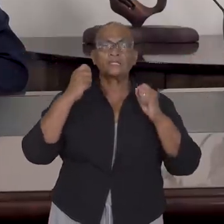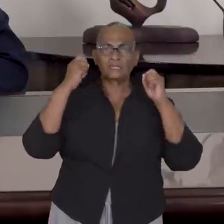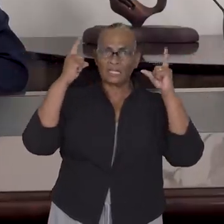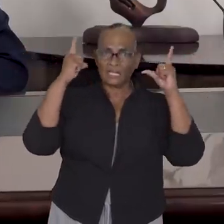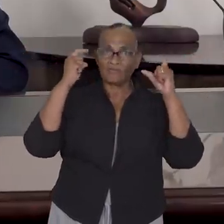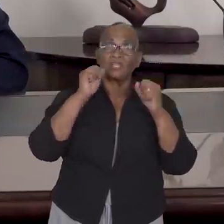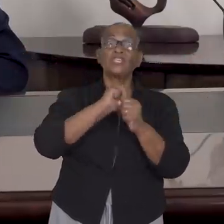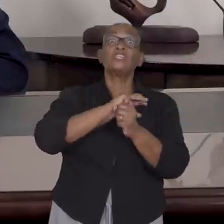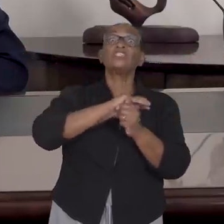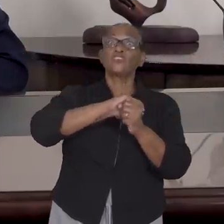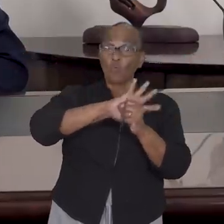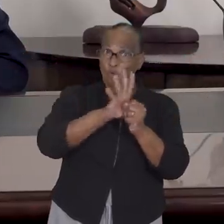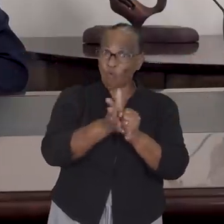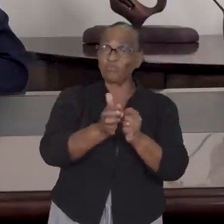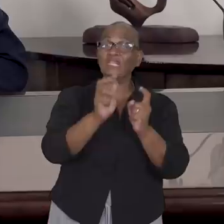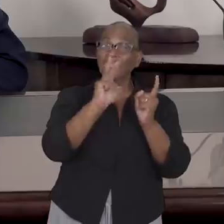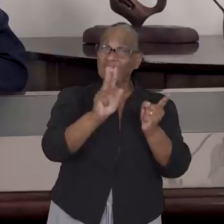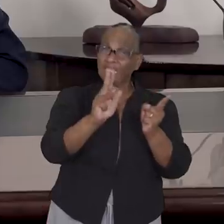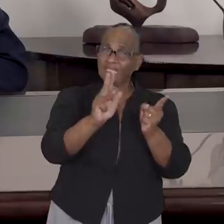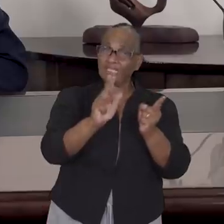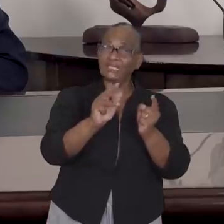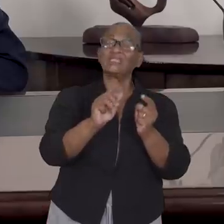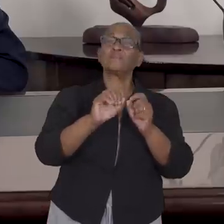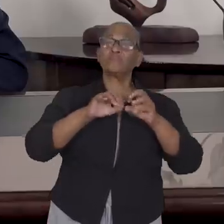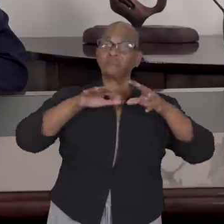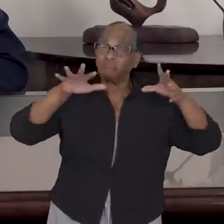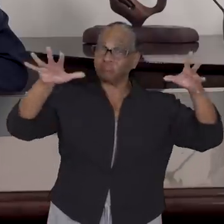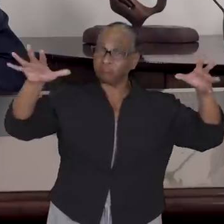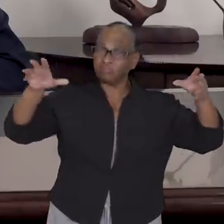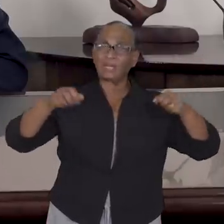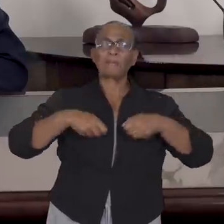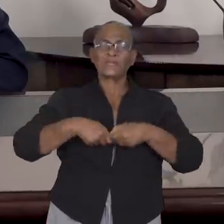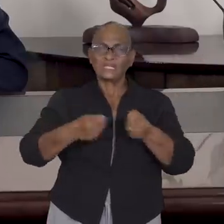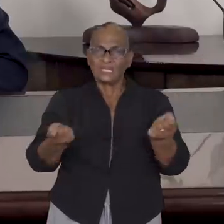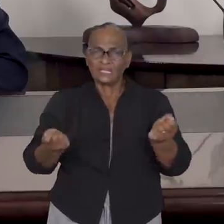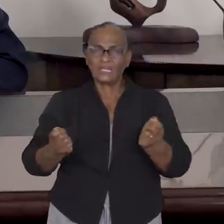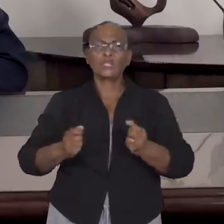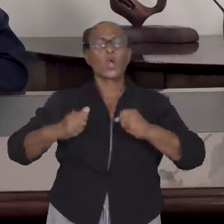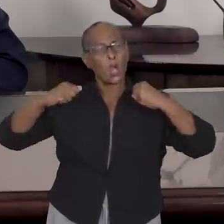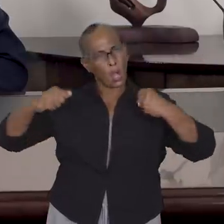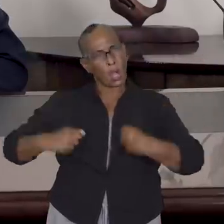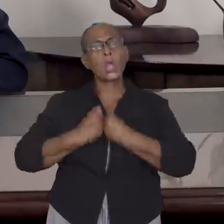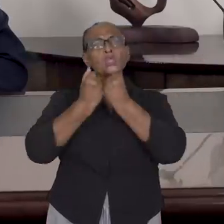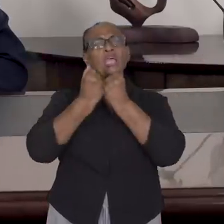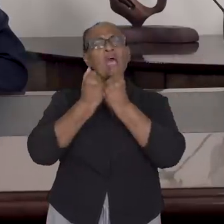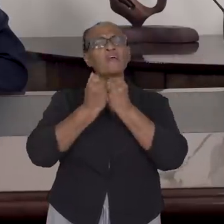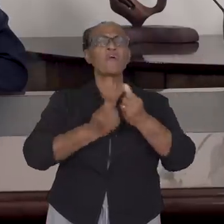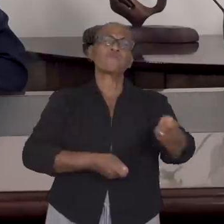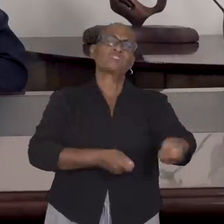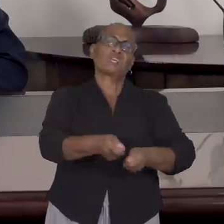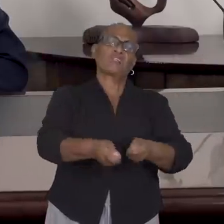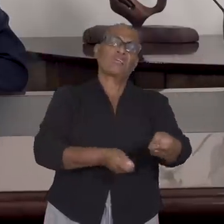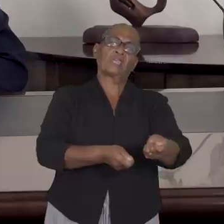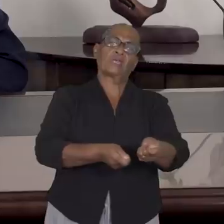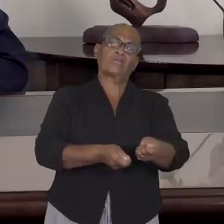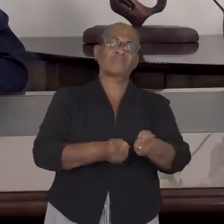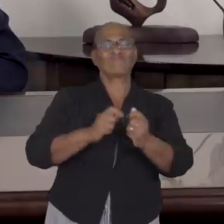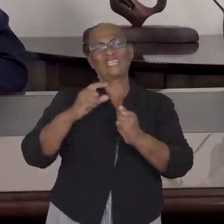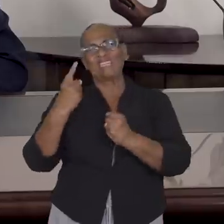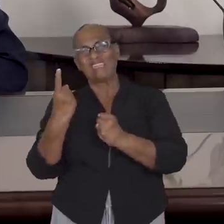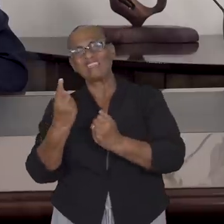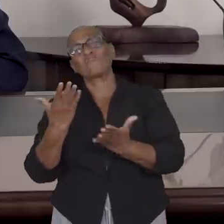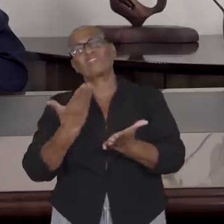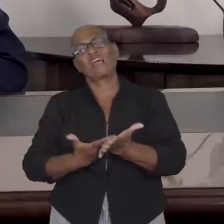Deze COVID-19 pandemie presenteert enorme uitdagingen voor de regering. Enerzijds